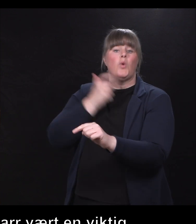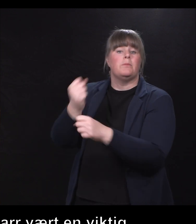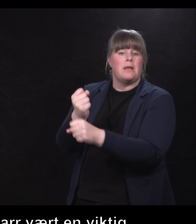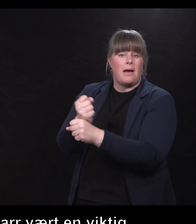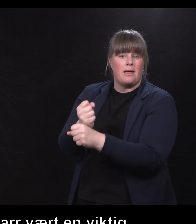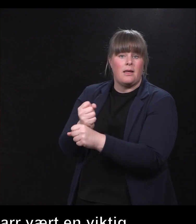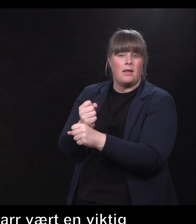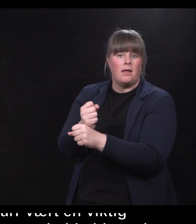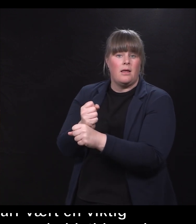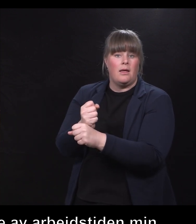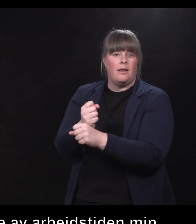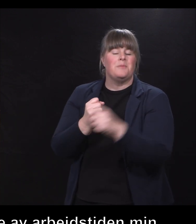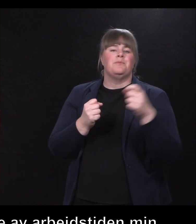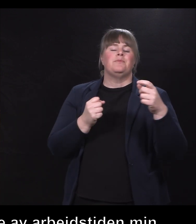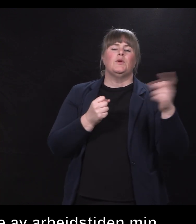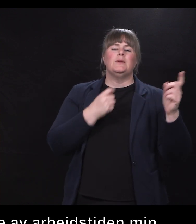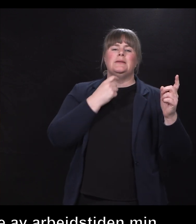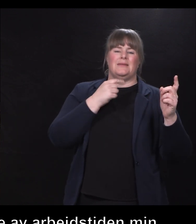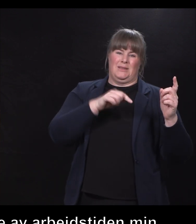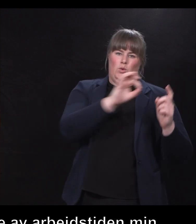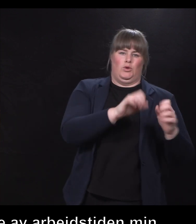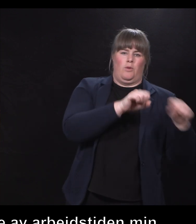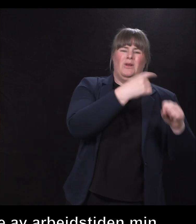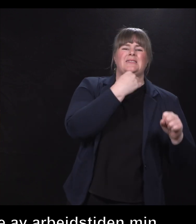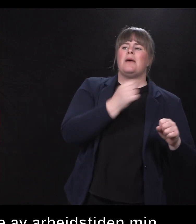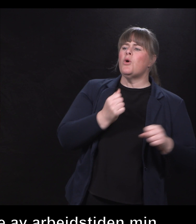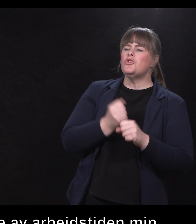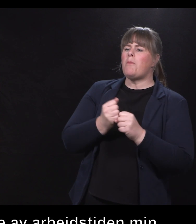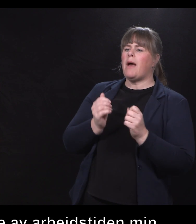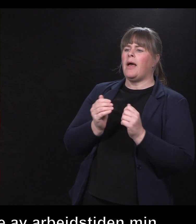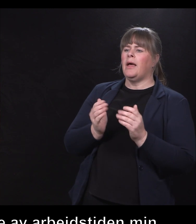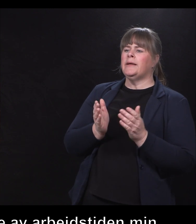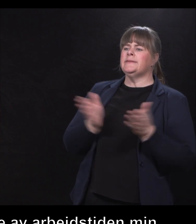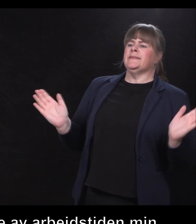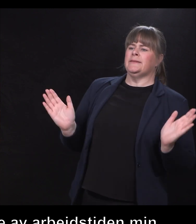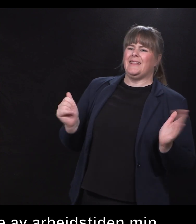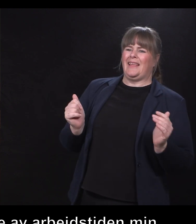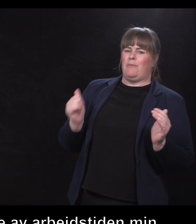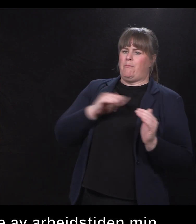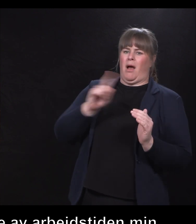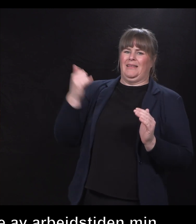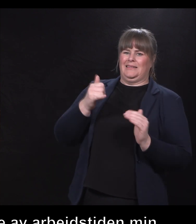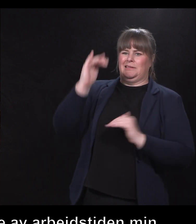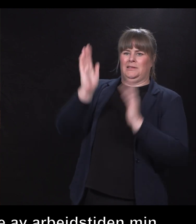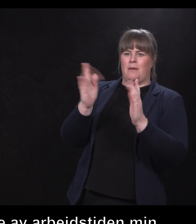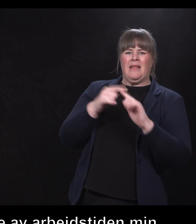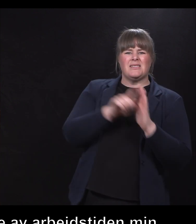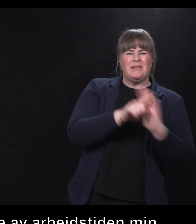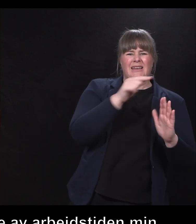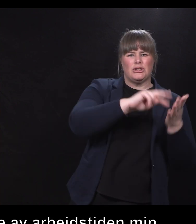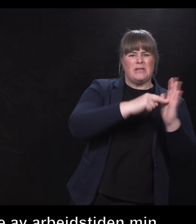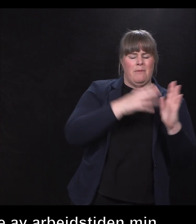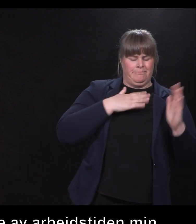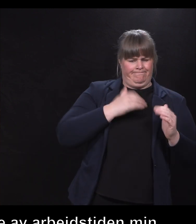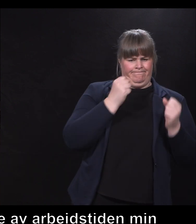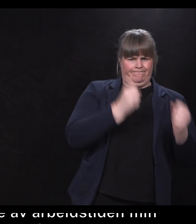Vi blir jo bedt om å tenke utenfor rammene når vi jobber i Oslo kommune, men Oslo kommune er jo et system som er livredd for at folk handler utenfor rammene. Men jeg har alltid vært en